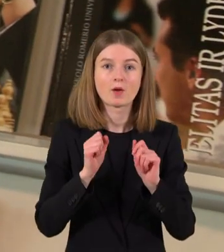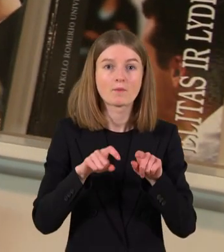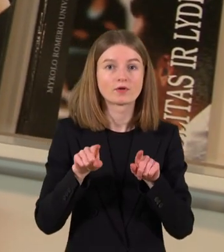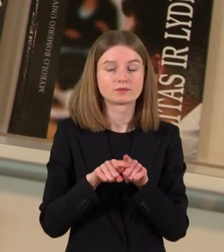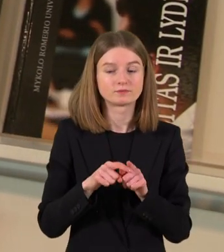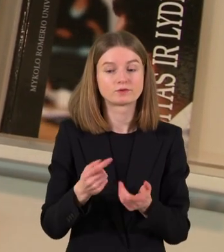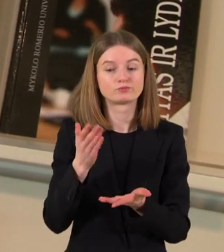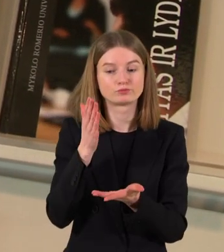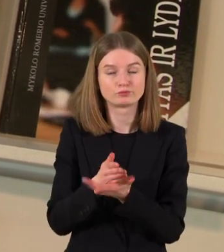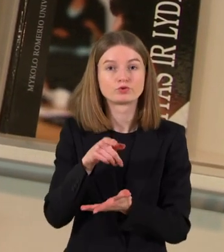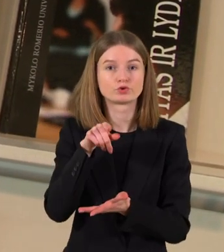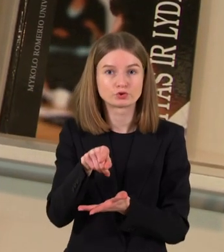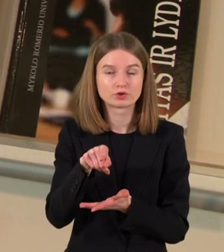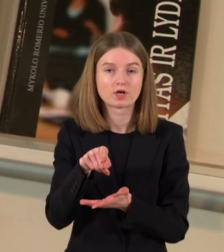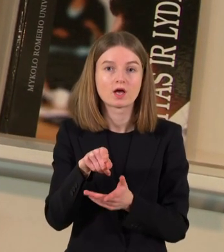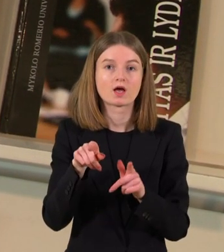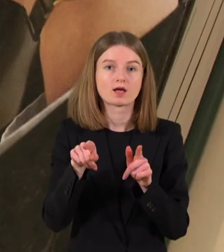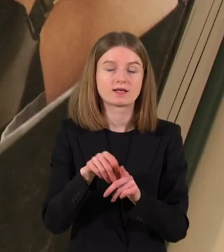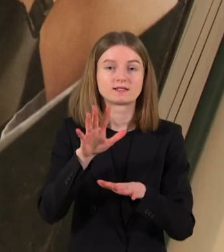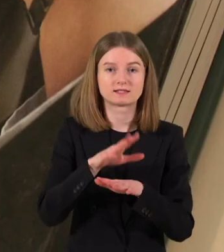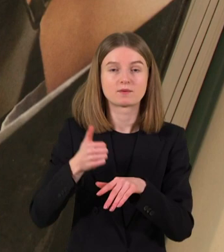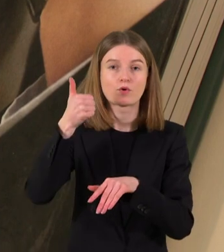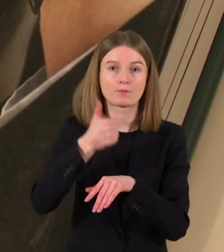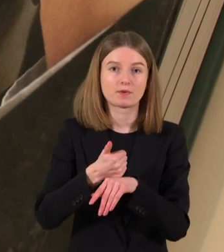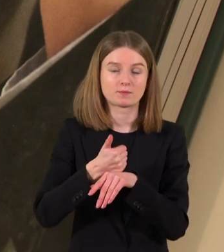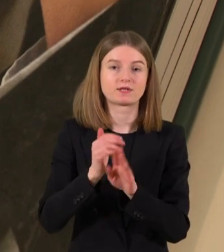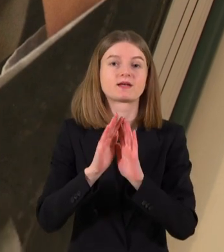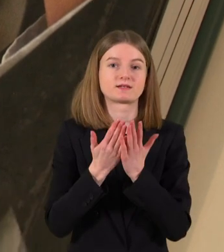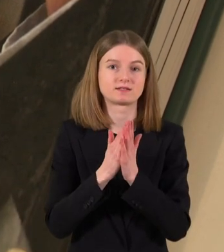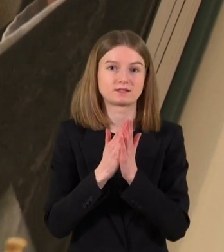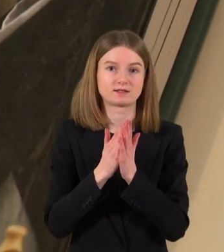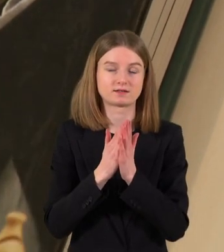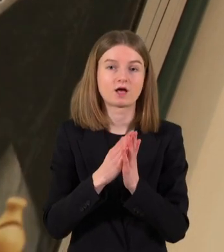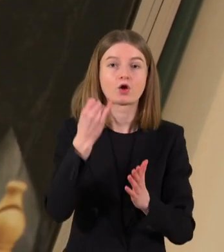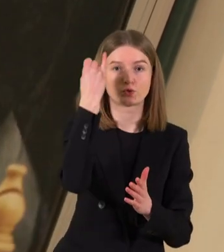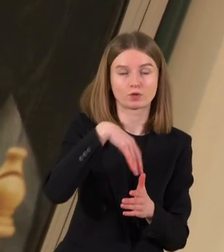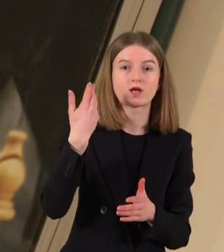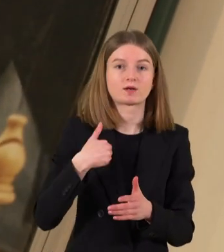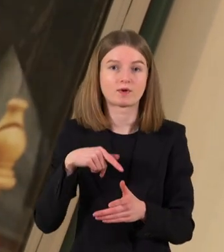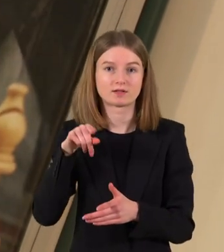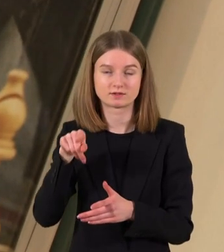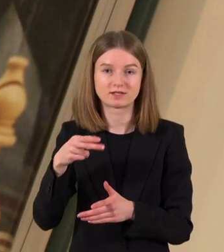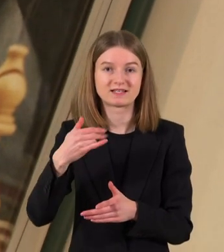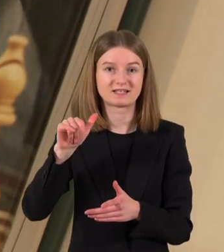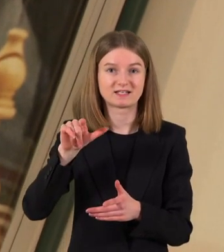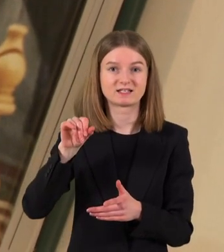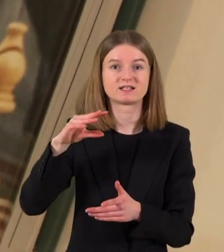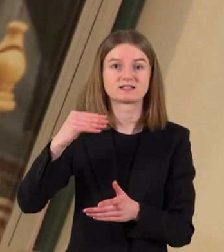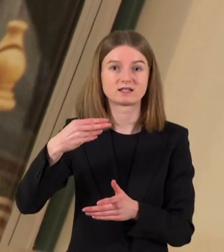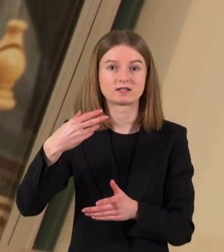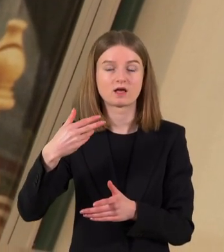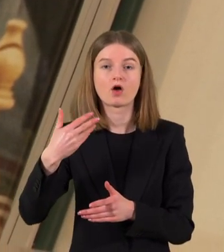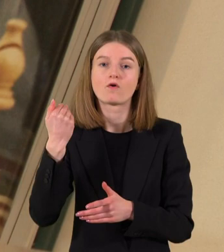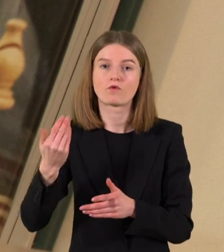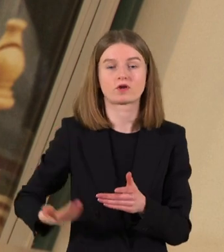pirmininkės parašytą knygą tarp juodą ir baltą. Jį apima Viktorijos Čmylytės Nilsen, šachmatininkės biografijos dalį.